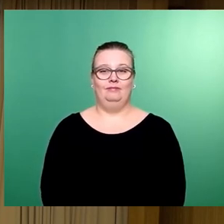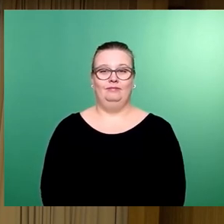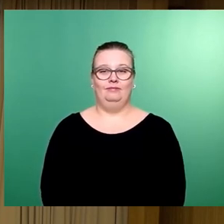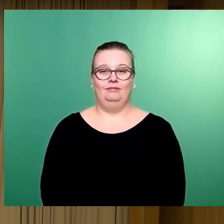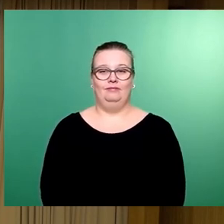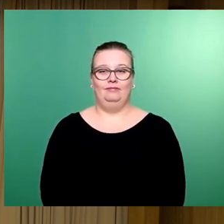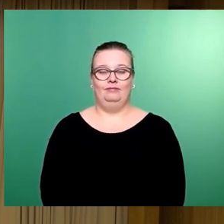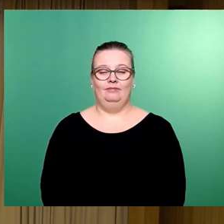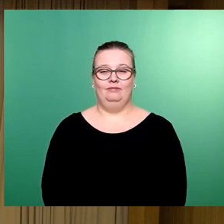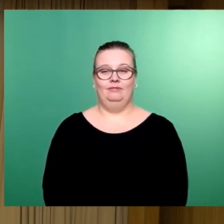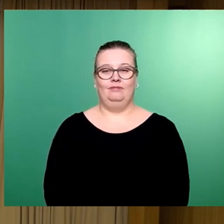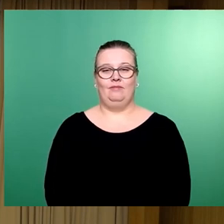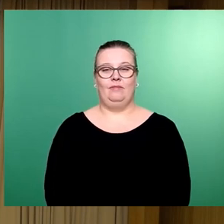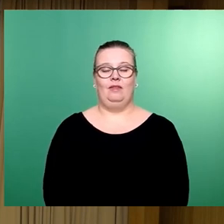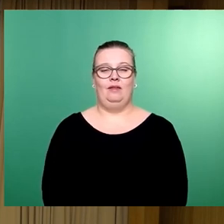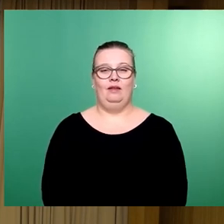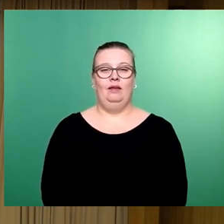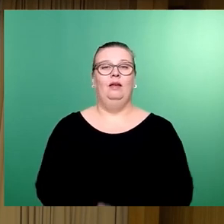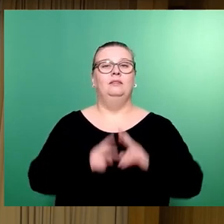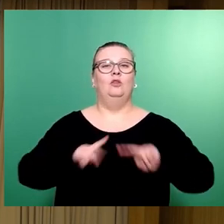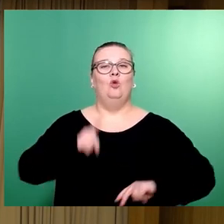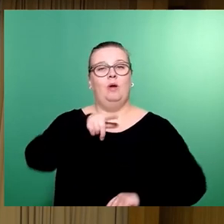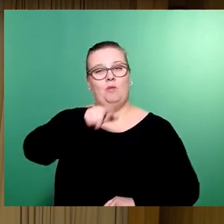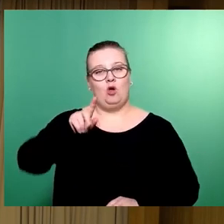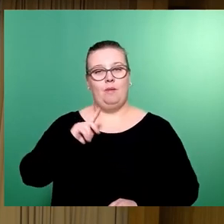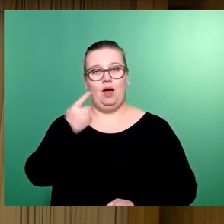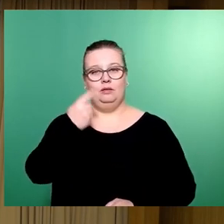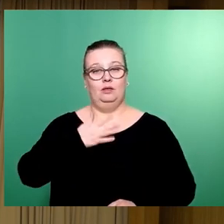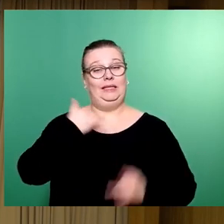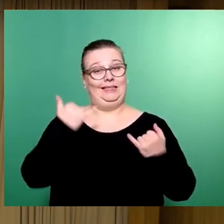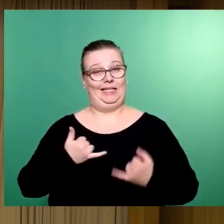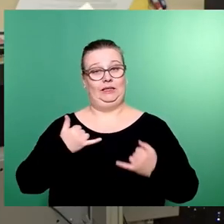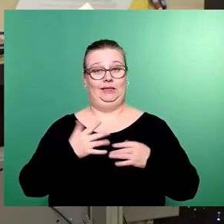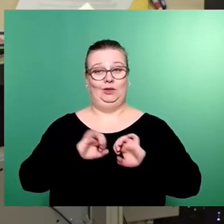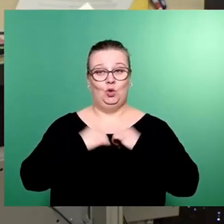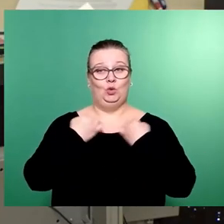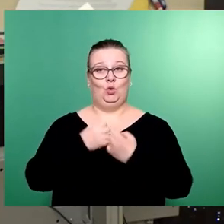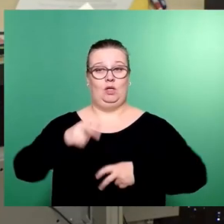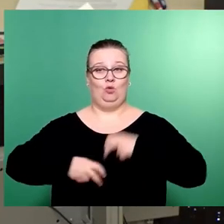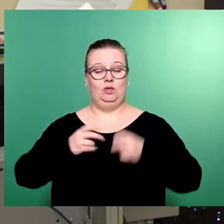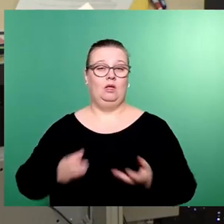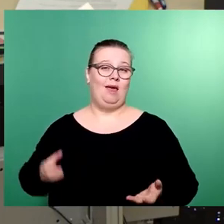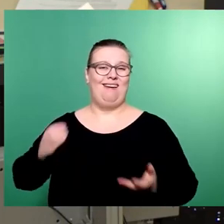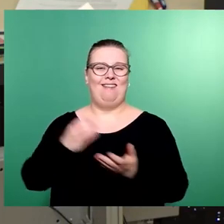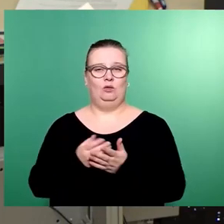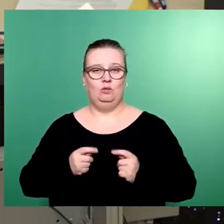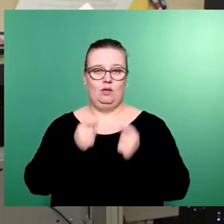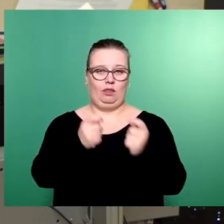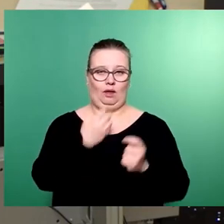Sehr geehrter Herr Oberbürgermeister, meine Damen und Herren, ich nutze jetzt die Gelegenheit, unseren Ersetzungsantrag einzubringen.